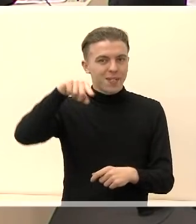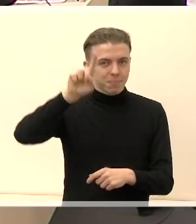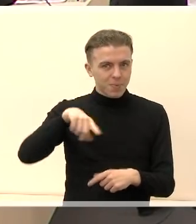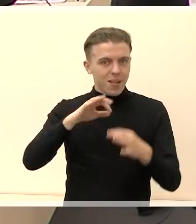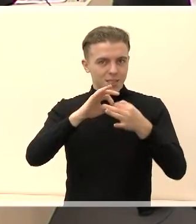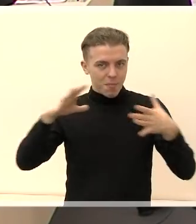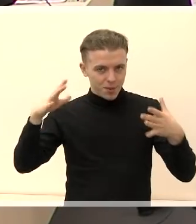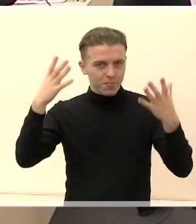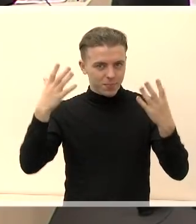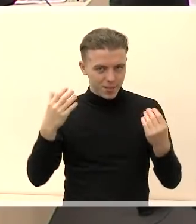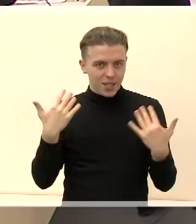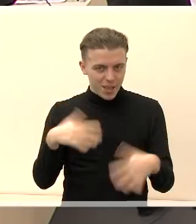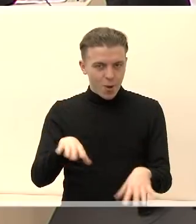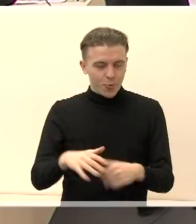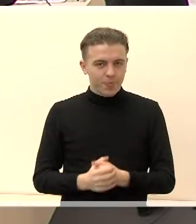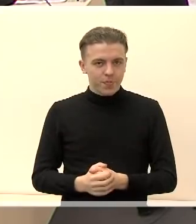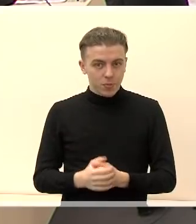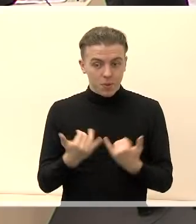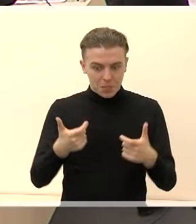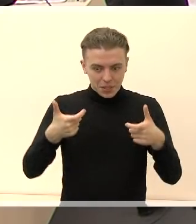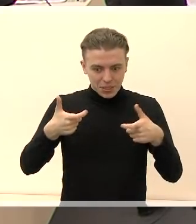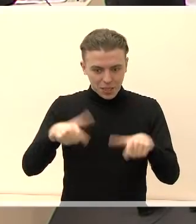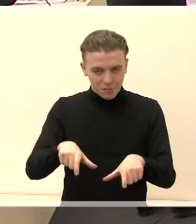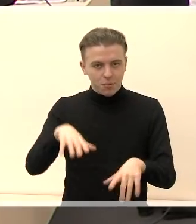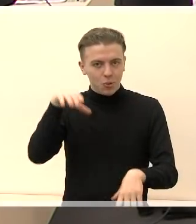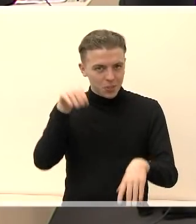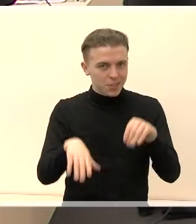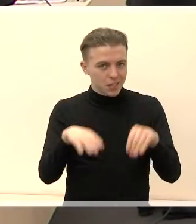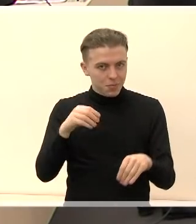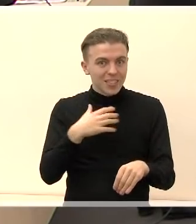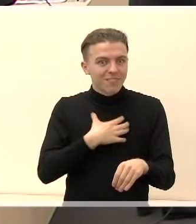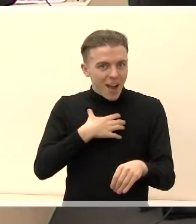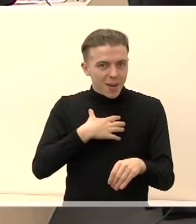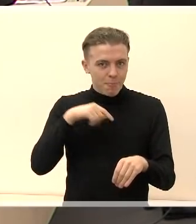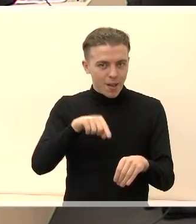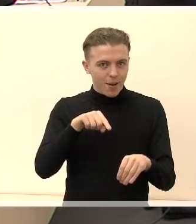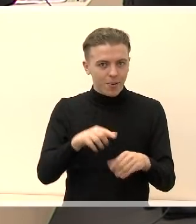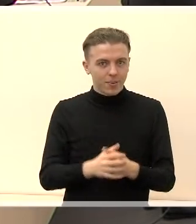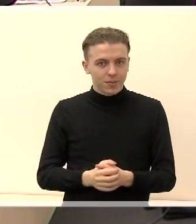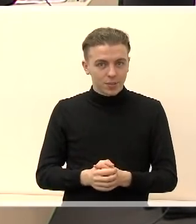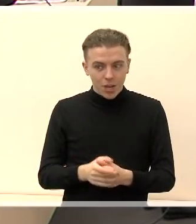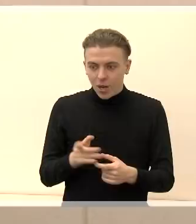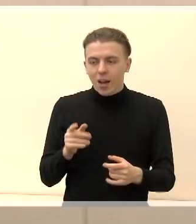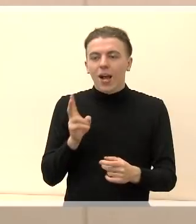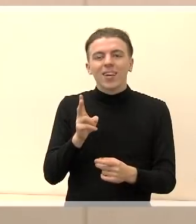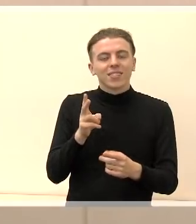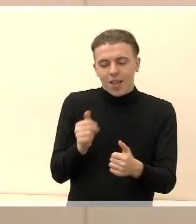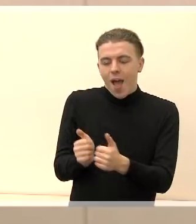pirmieji vyksta savivaldos rinkimai. Pati svarbiausia grandinė, kuri arčiausia žmogaus.